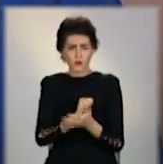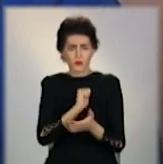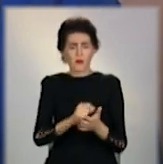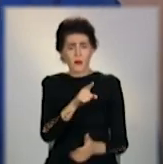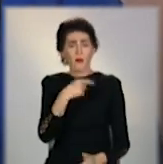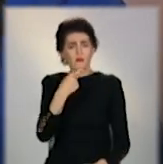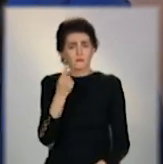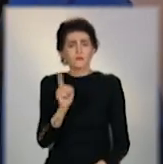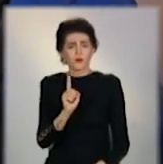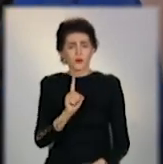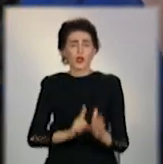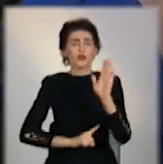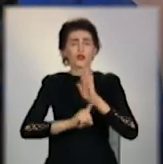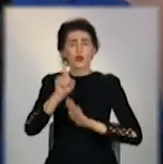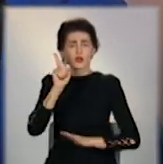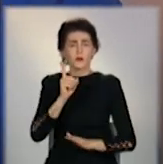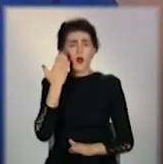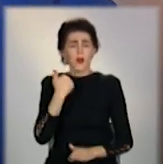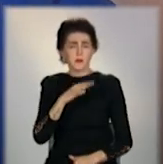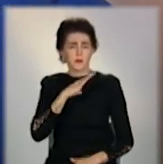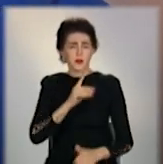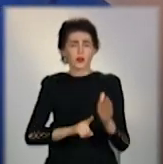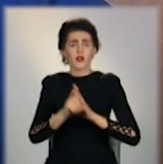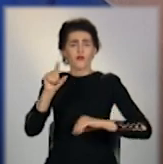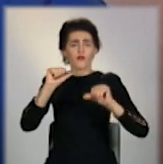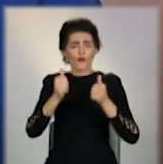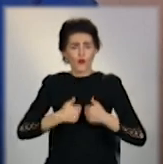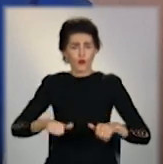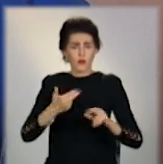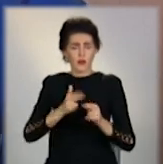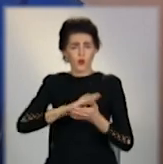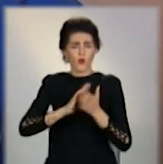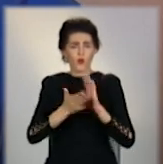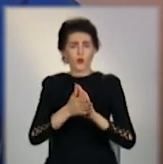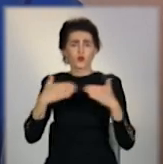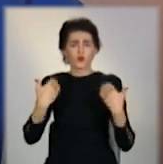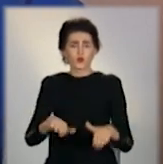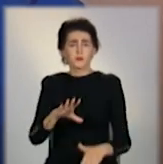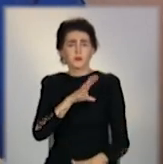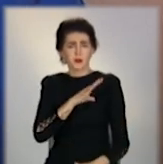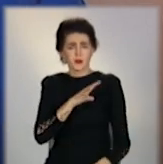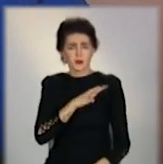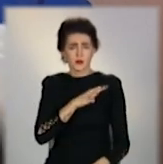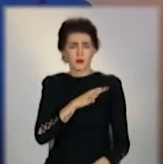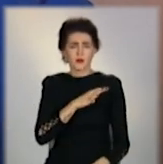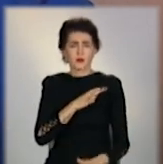і він мені говорив, що значально, коли ви тільки оформляли договір, вже були